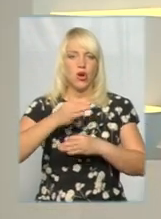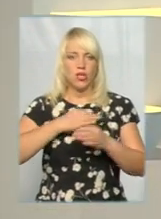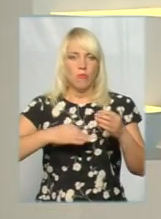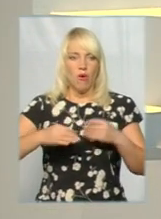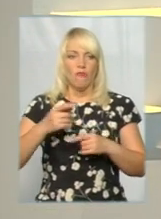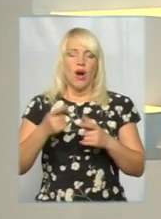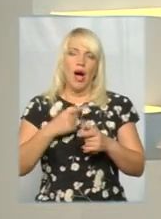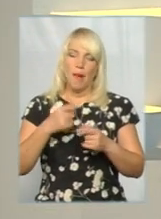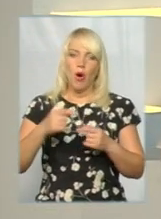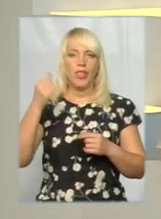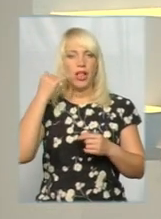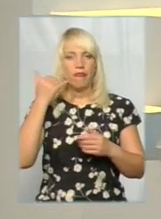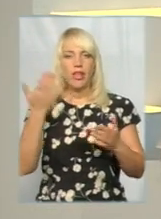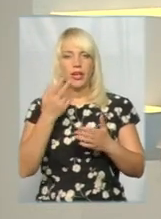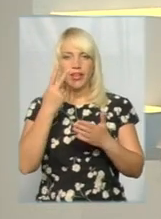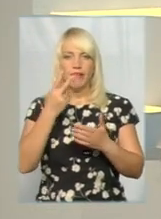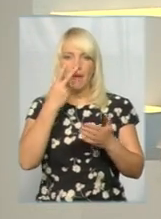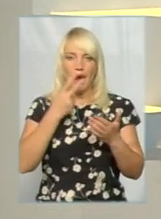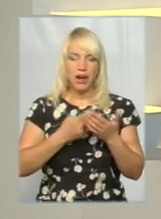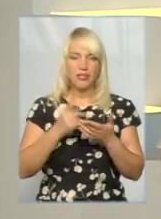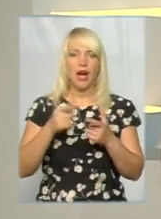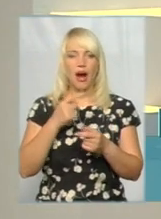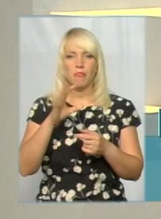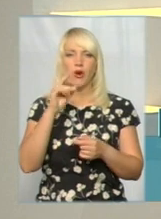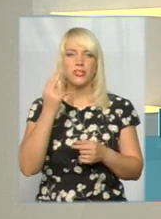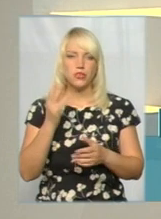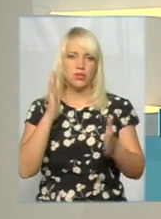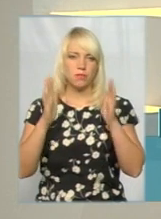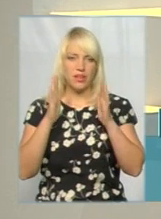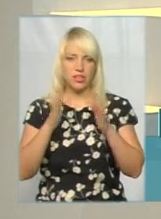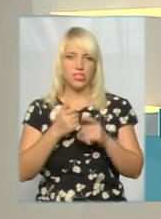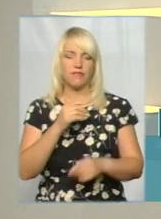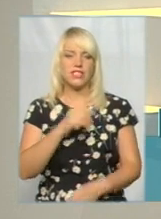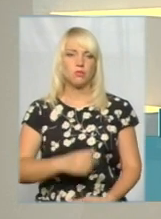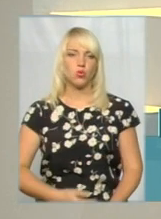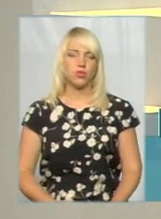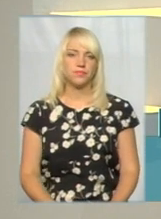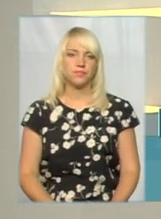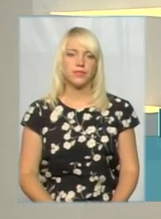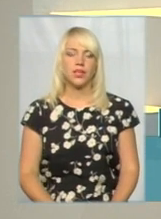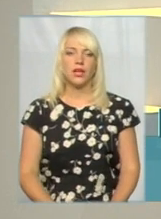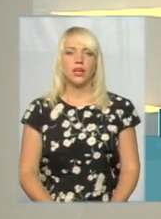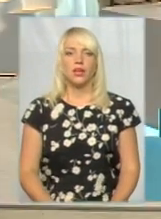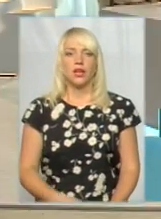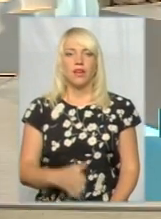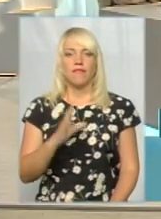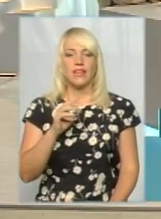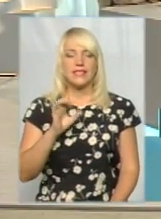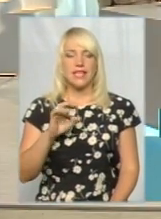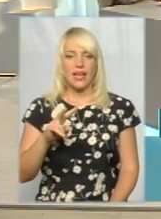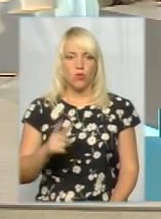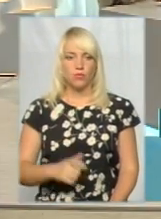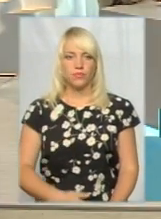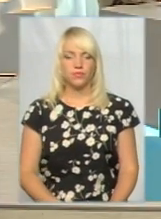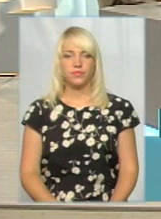телефонами, які бачите, або у соцмережі Facebook. Ставте свої запитання. Отож, пане Василю, скажіть,